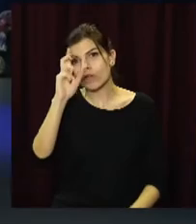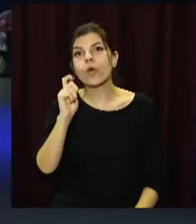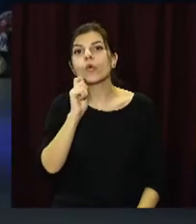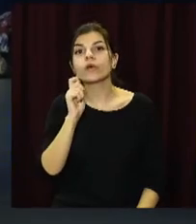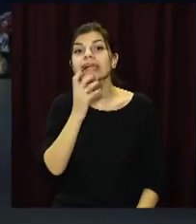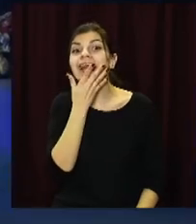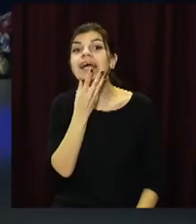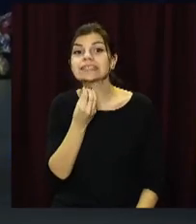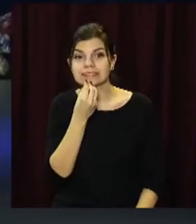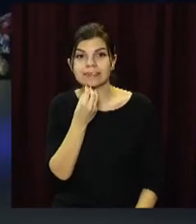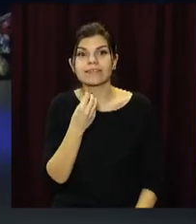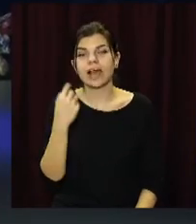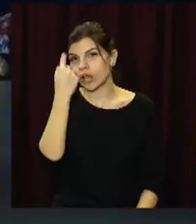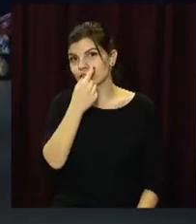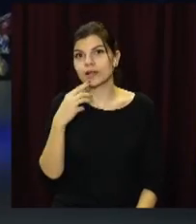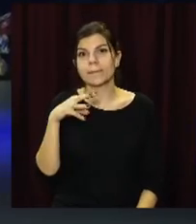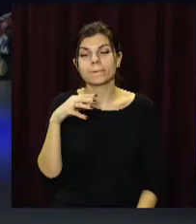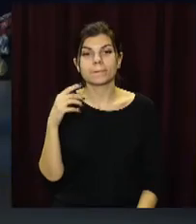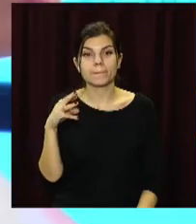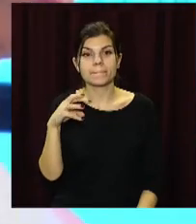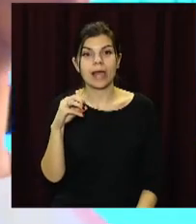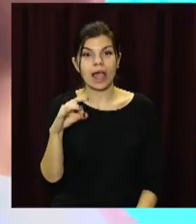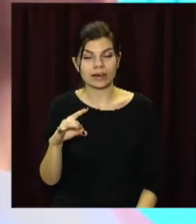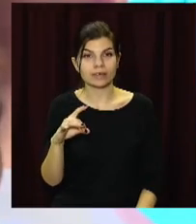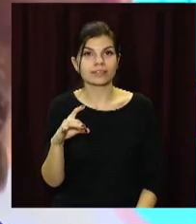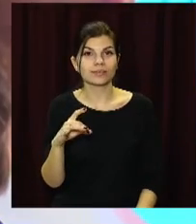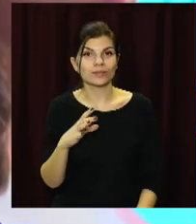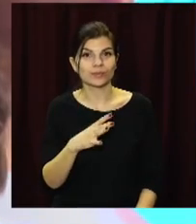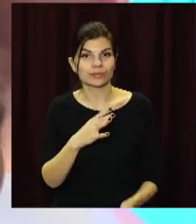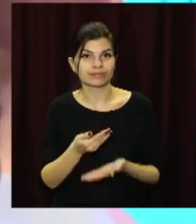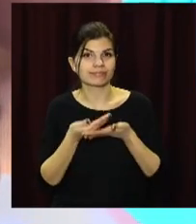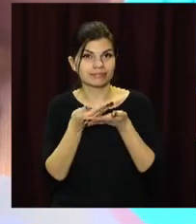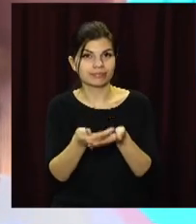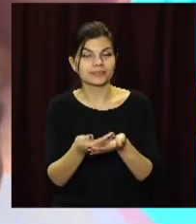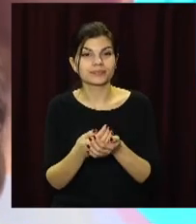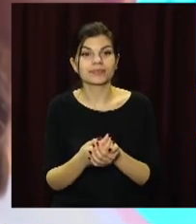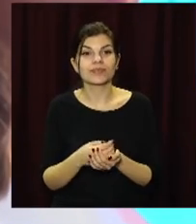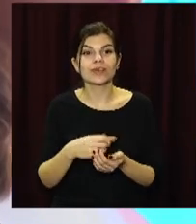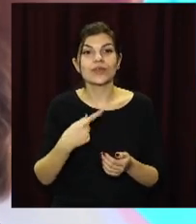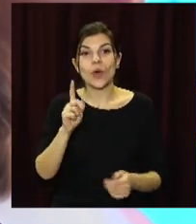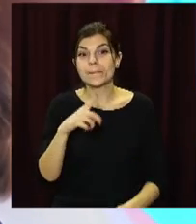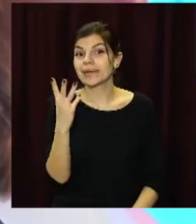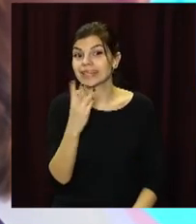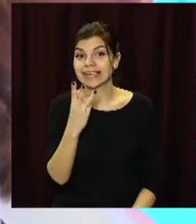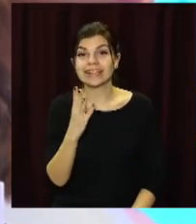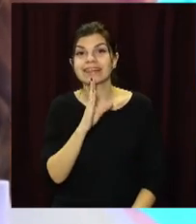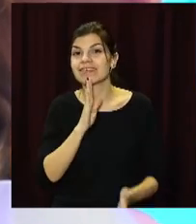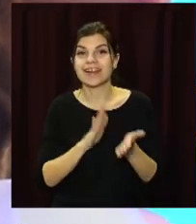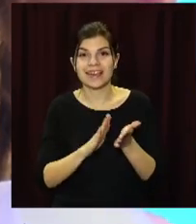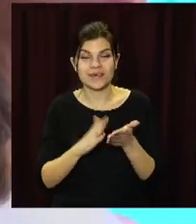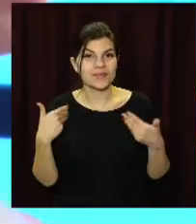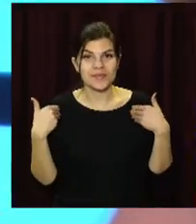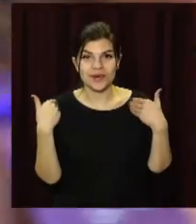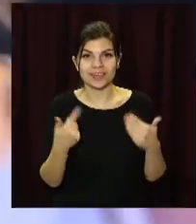нагороджував особисто міський голова Андрій Білоусов. Стає учасниця під номером три Нель Галанда.